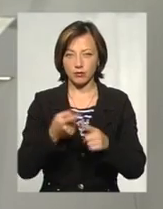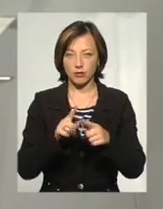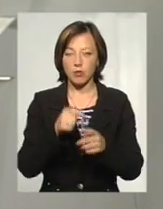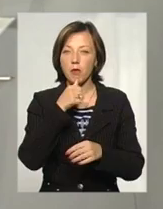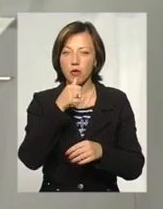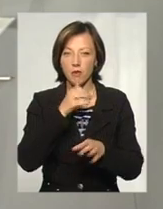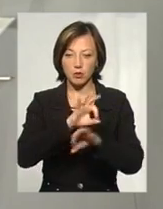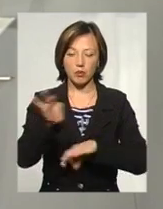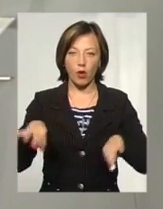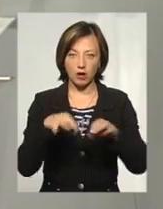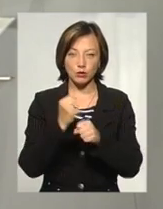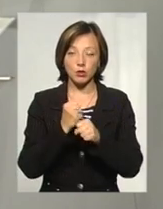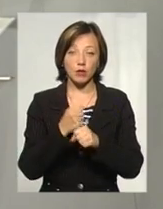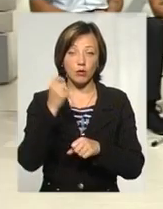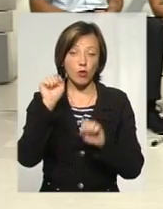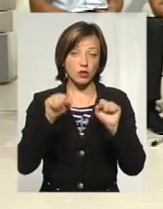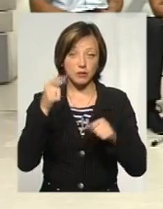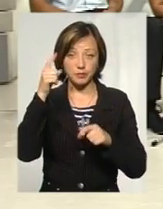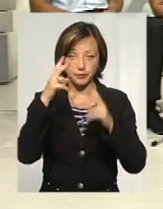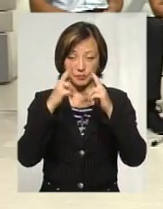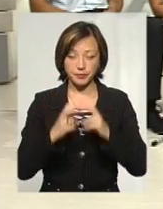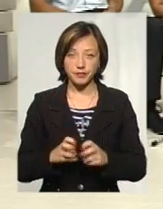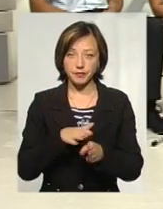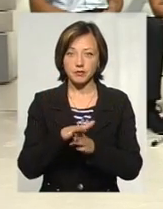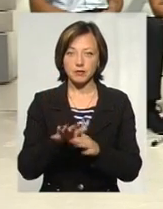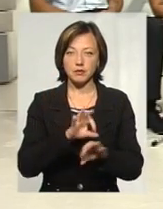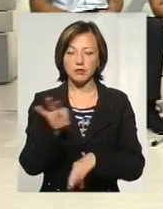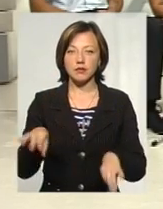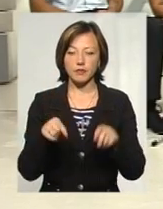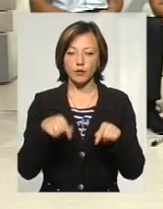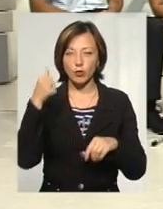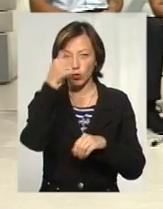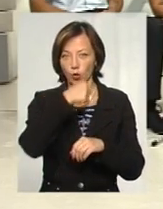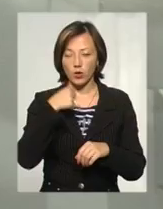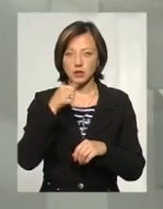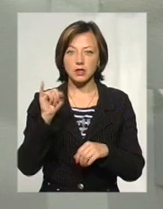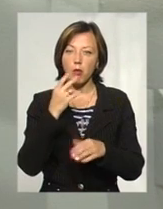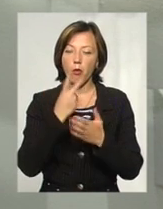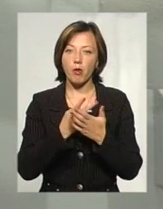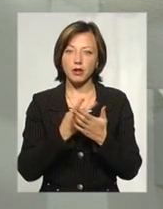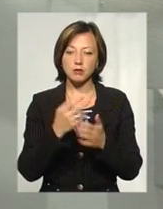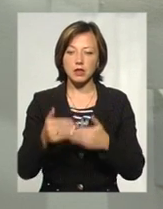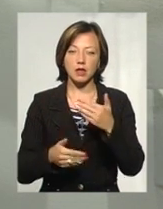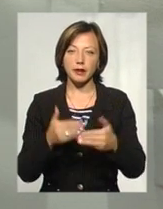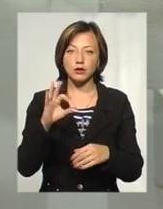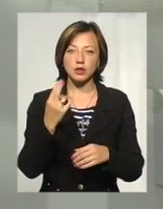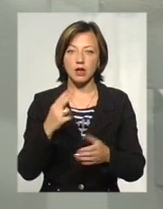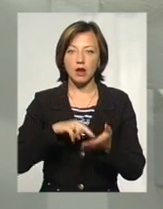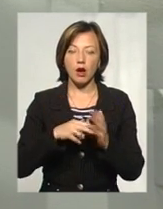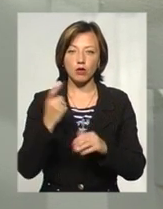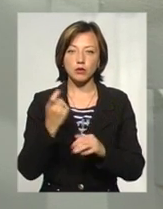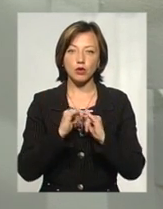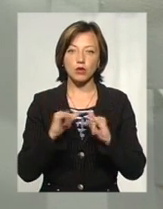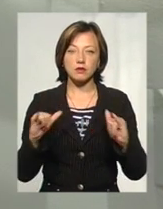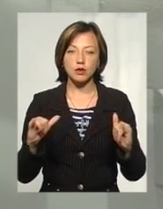проєкті. Можливо, ми проаналізуємо реалізацію цього проєкту в цьому році і побачимо тенденції соціально-економічного розвитку